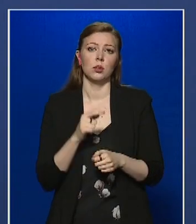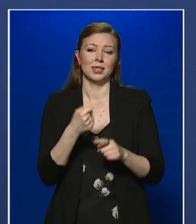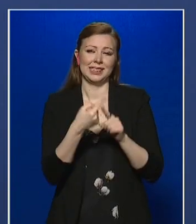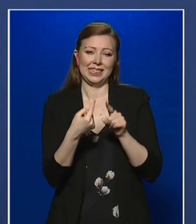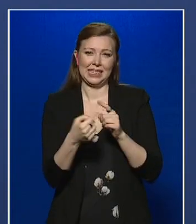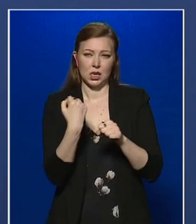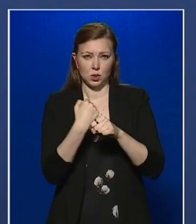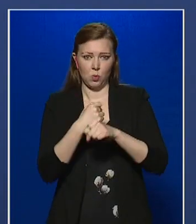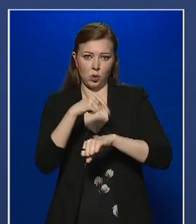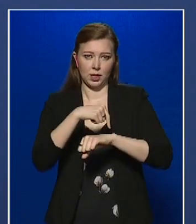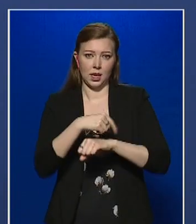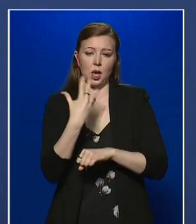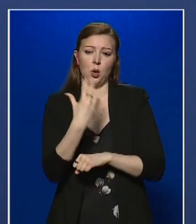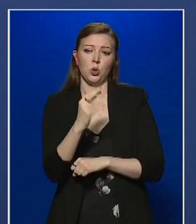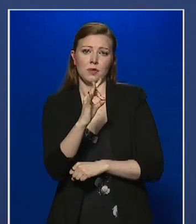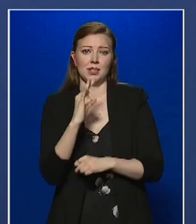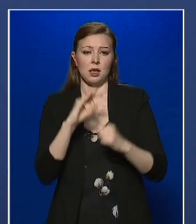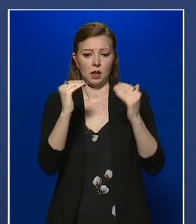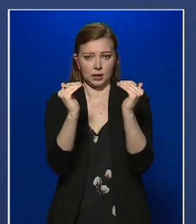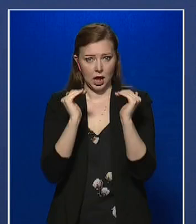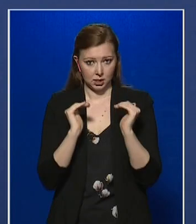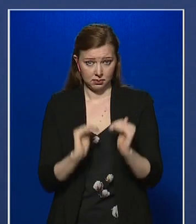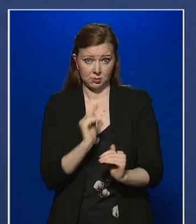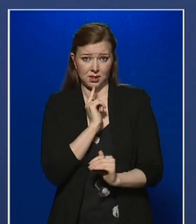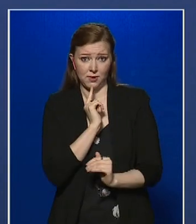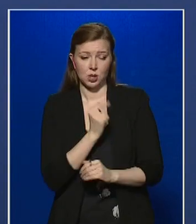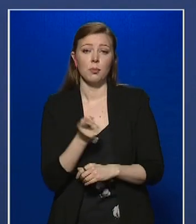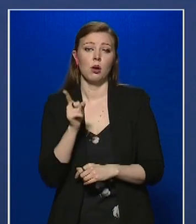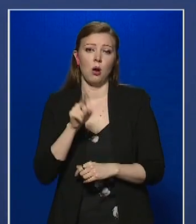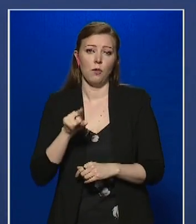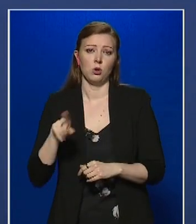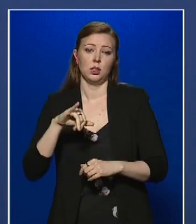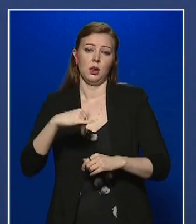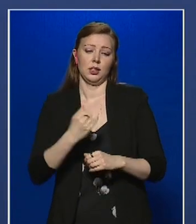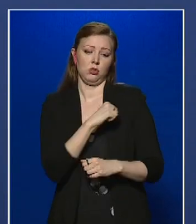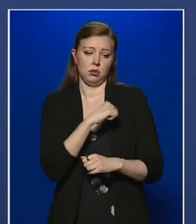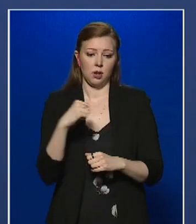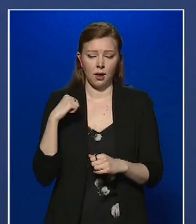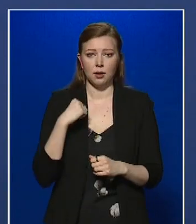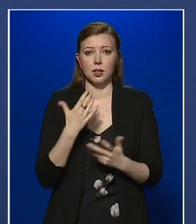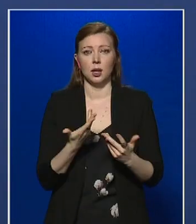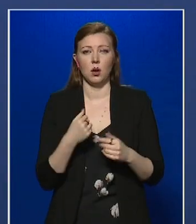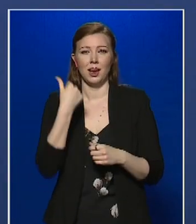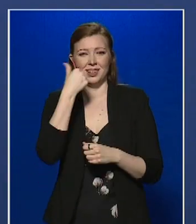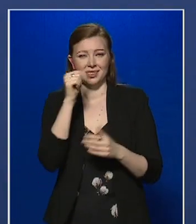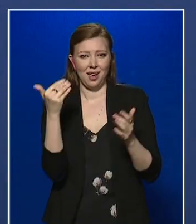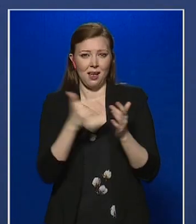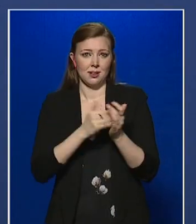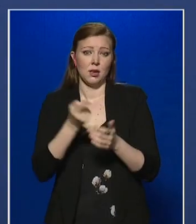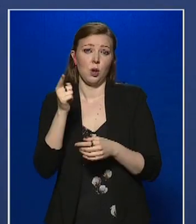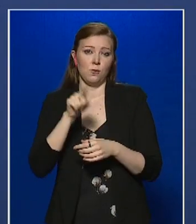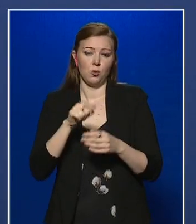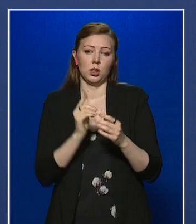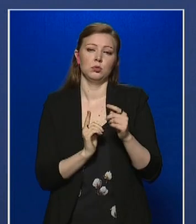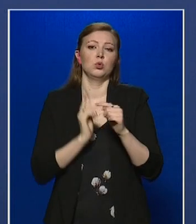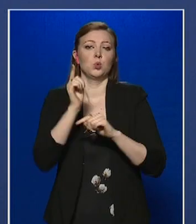részmunkaideje 50% alá csökken, havonta és egyénenként akár 100 ezer forintot